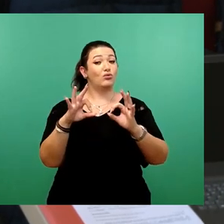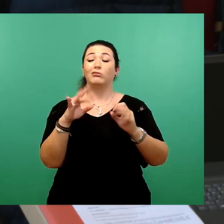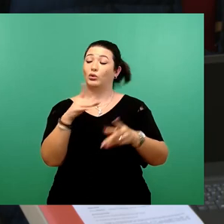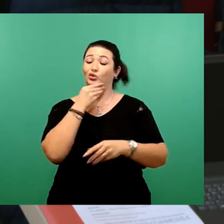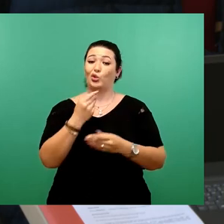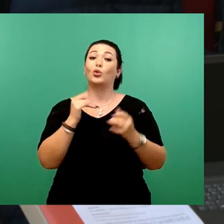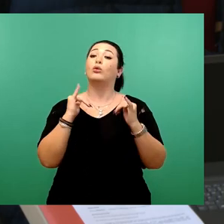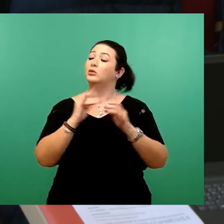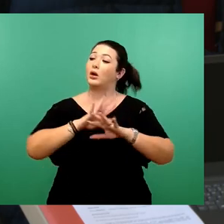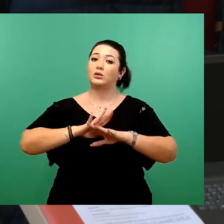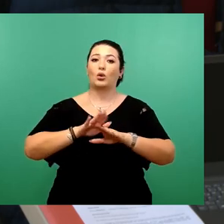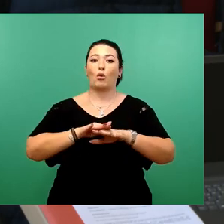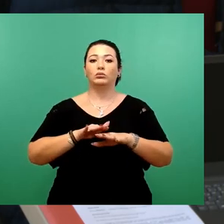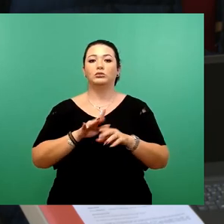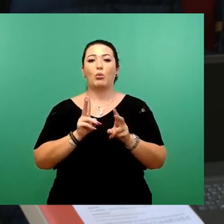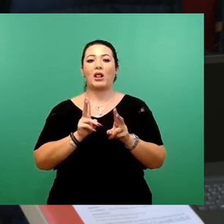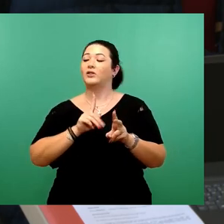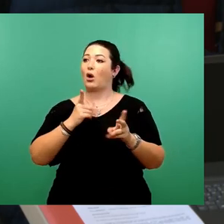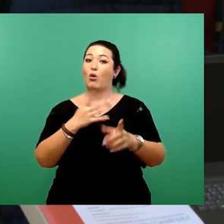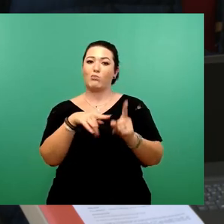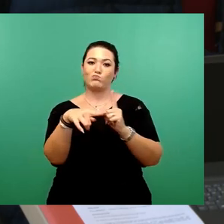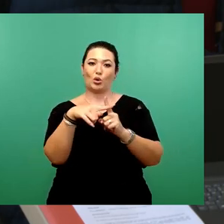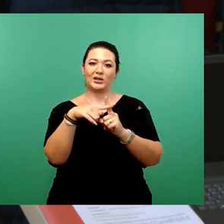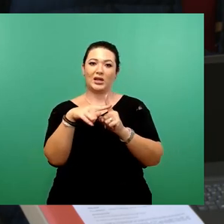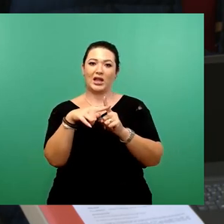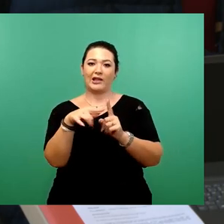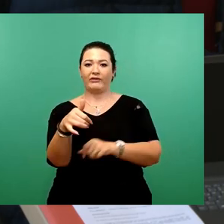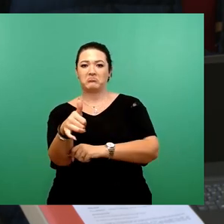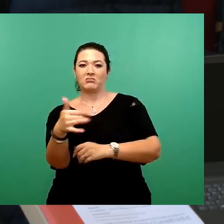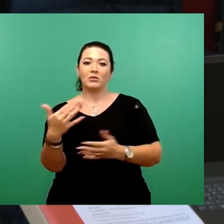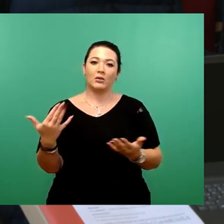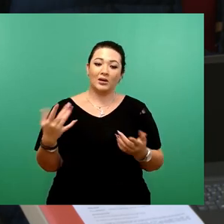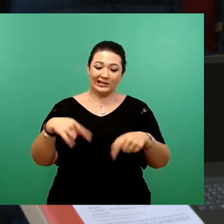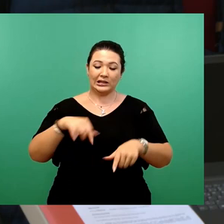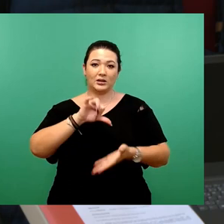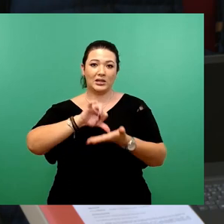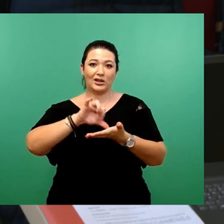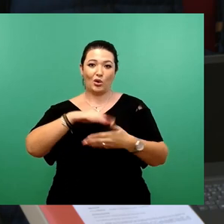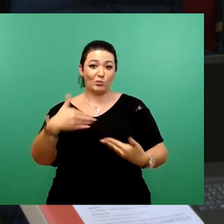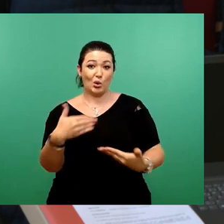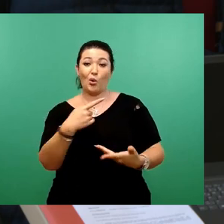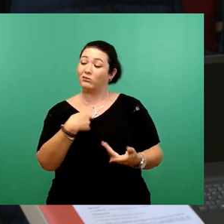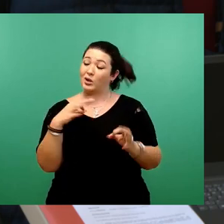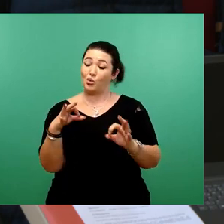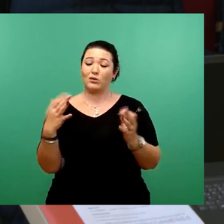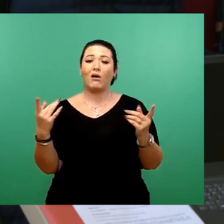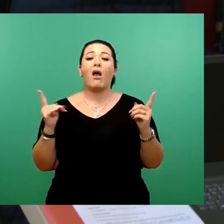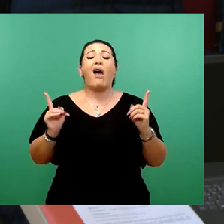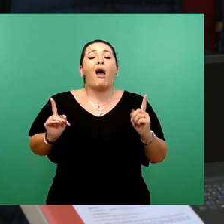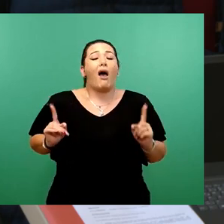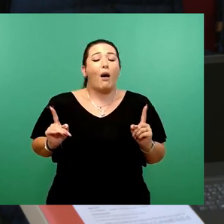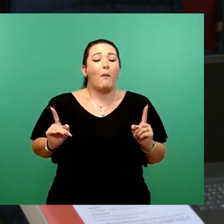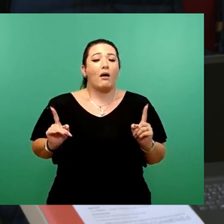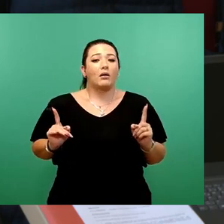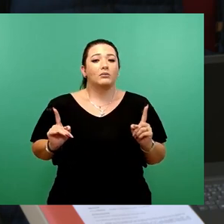natürlich auch als positiv zu bewerten, dass wir ein solches Zentrum geworden sind. Allerdings kann ich mich, kann